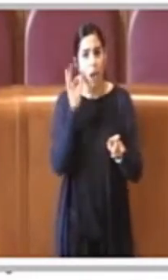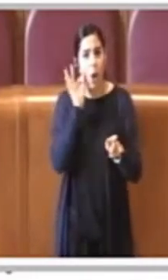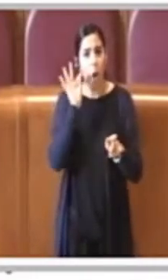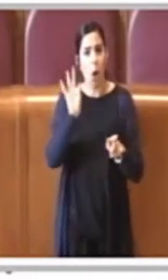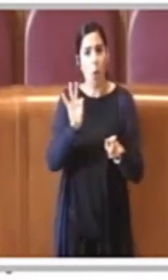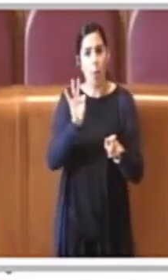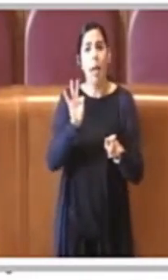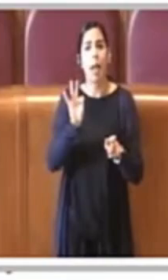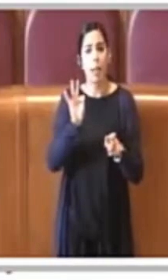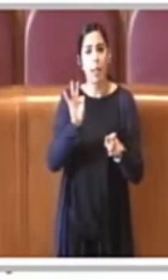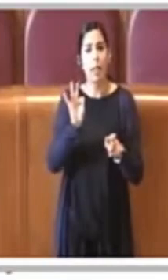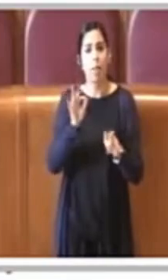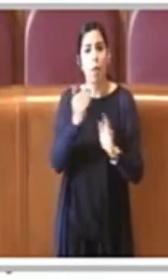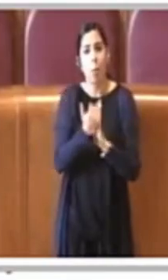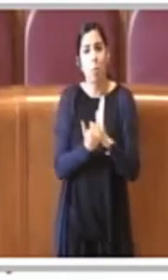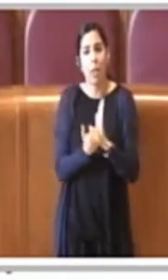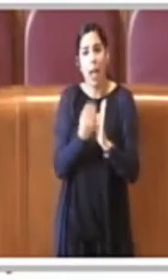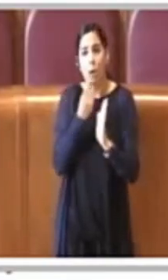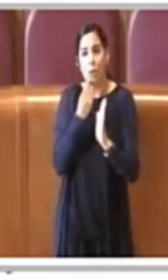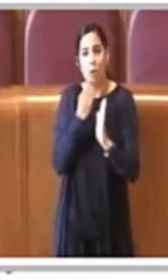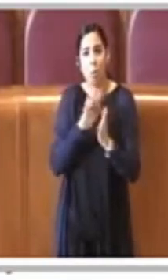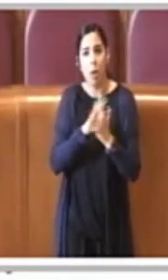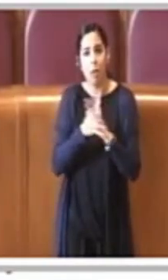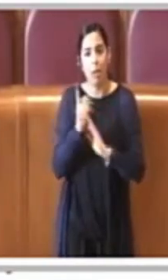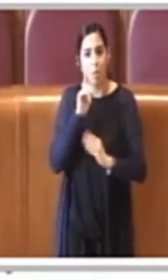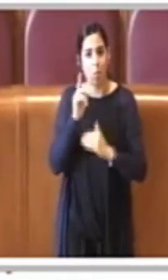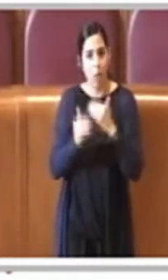piano del cibo.